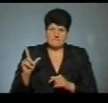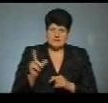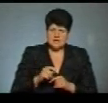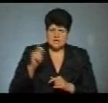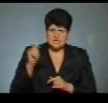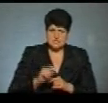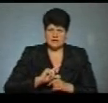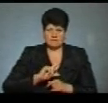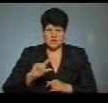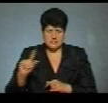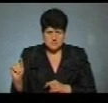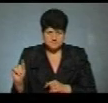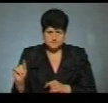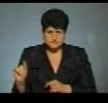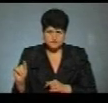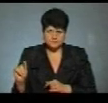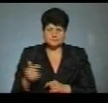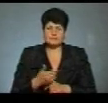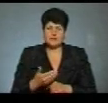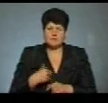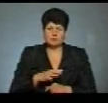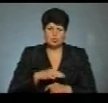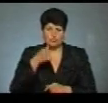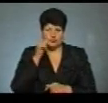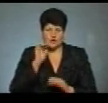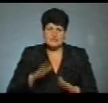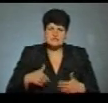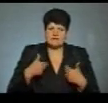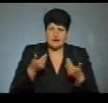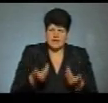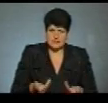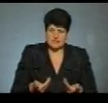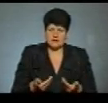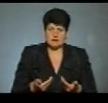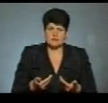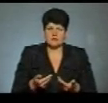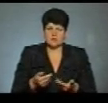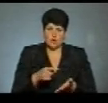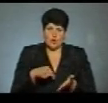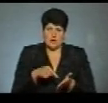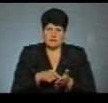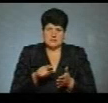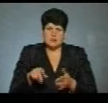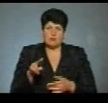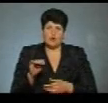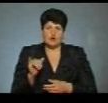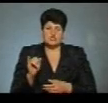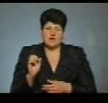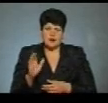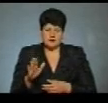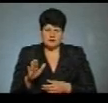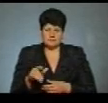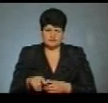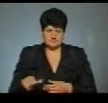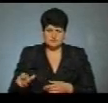виїзд. Ми, було вчора звернення до містян з міста Почаєв, щоб дійсно вони повернулися